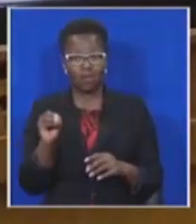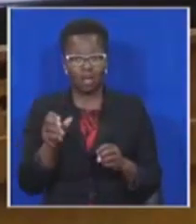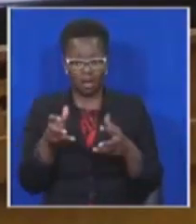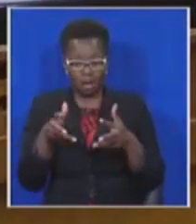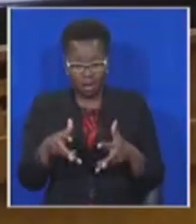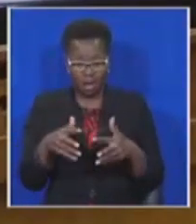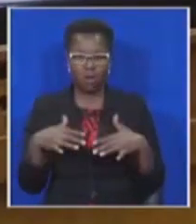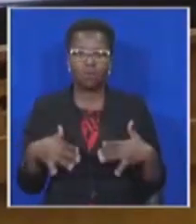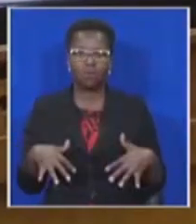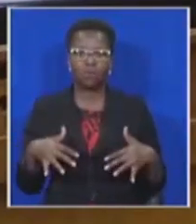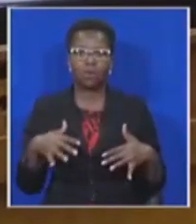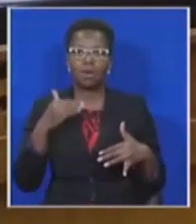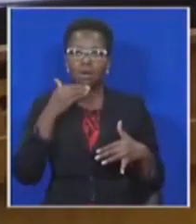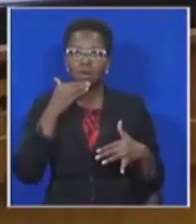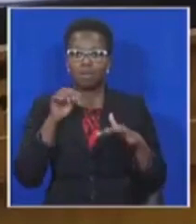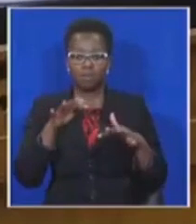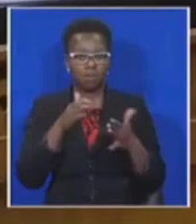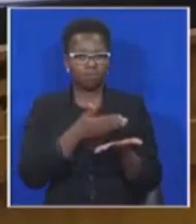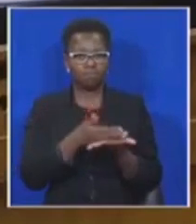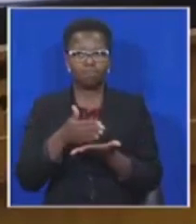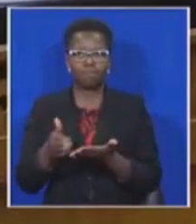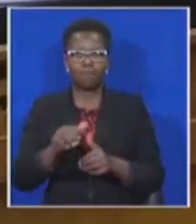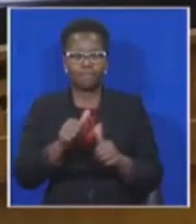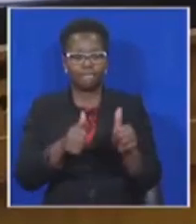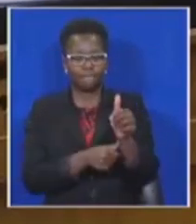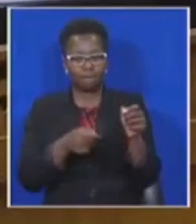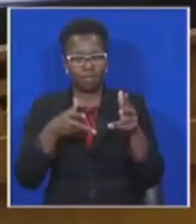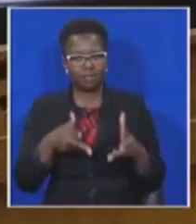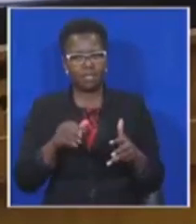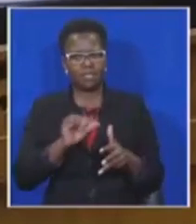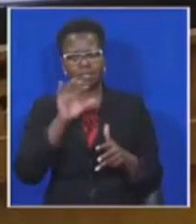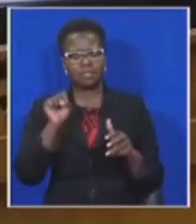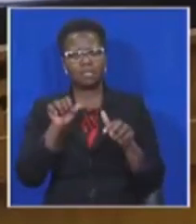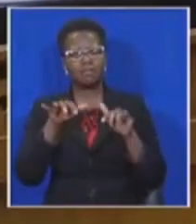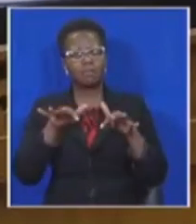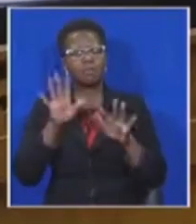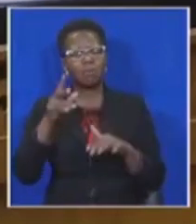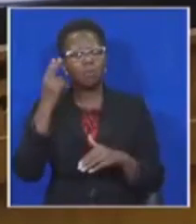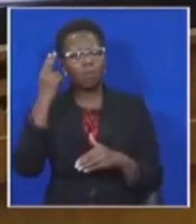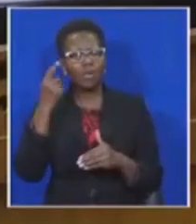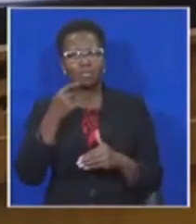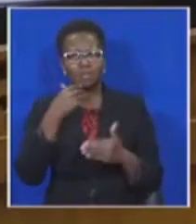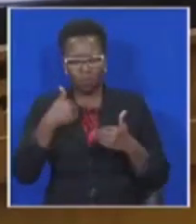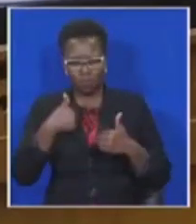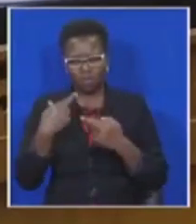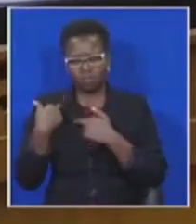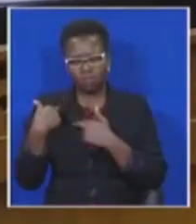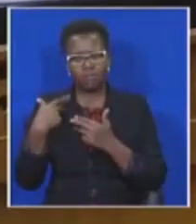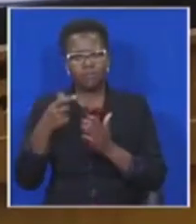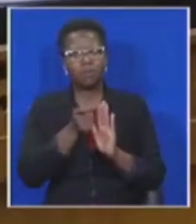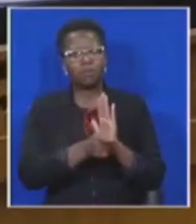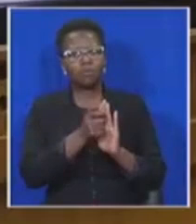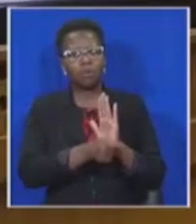Adjunkspeker Suid-Afrikaners sal ook wonder waarom ons as wetgevers weer eens traag is om eerder en onwillig om hand in eie boezem te steek